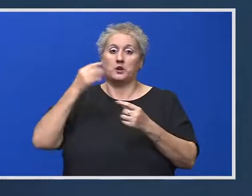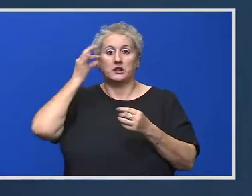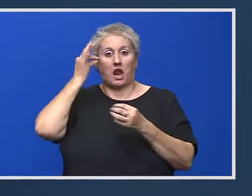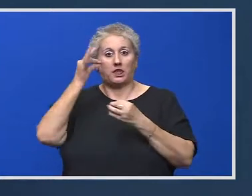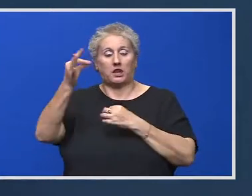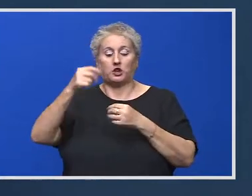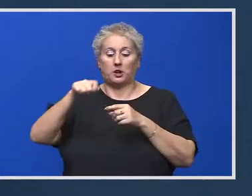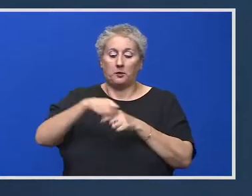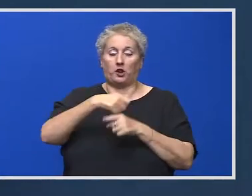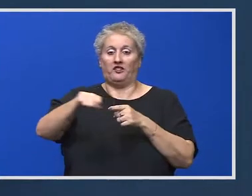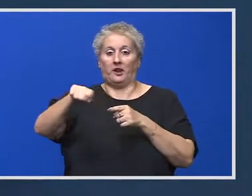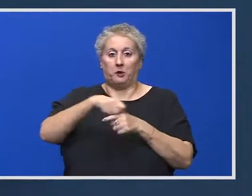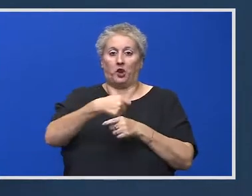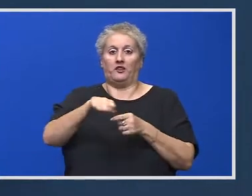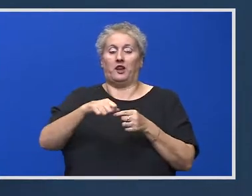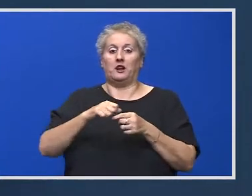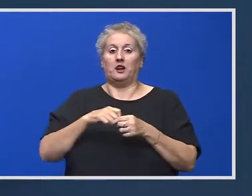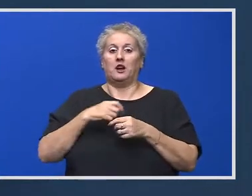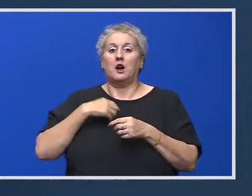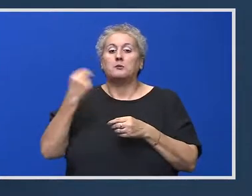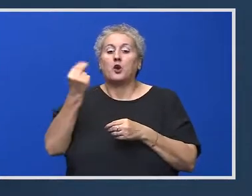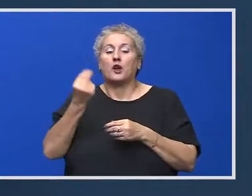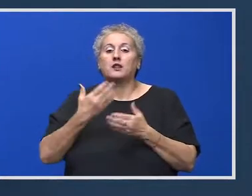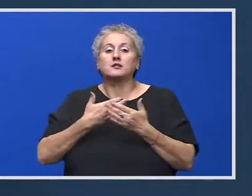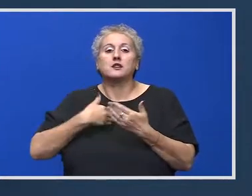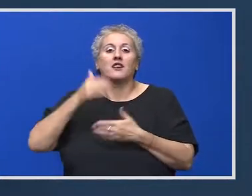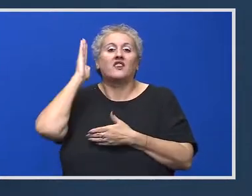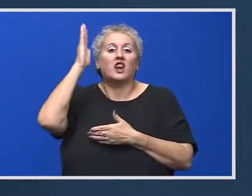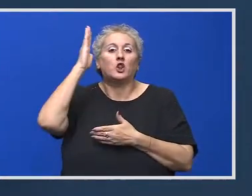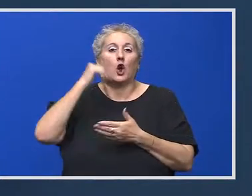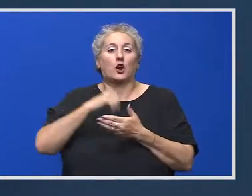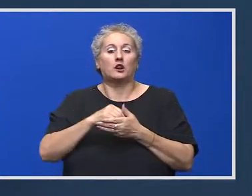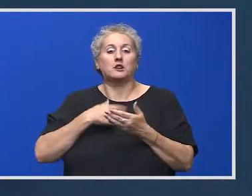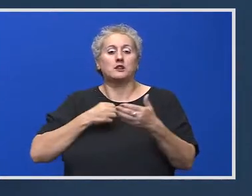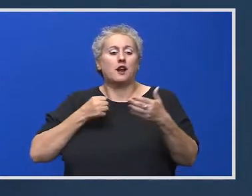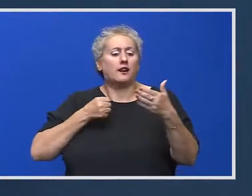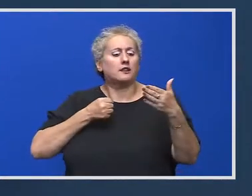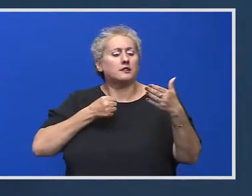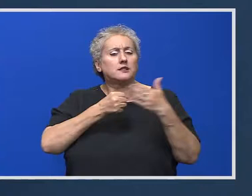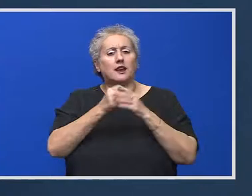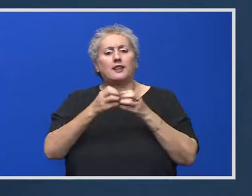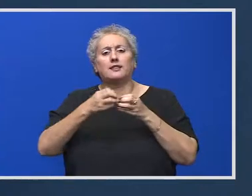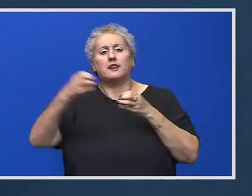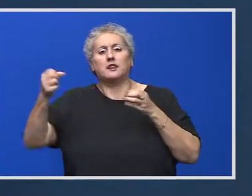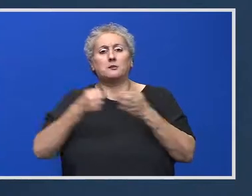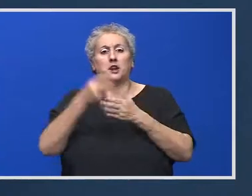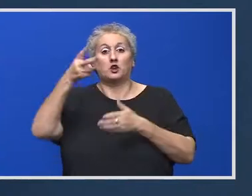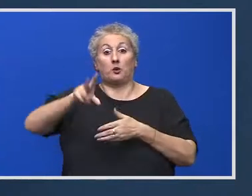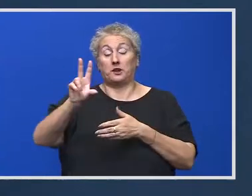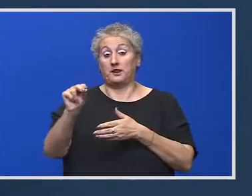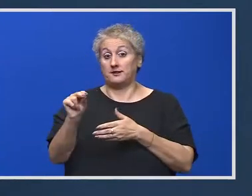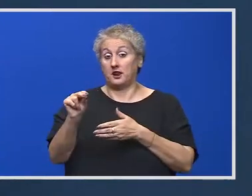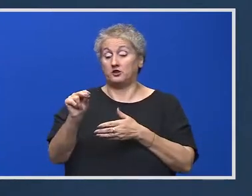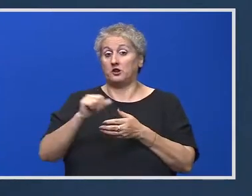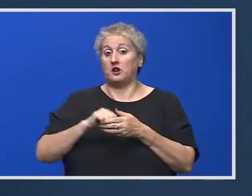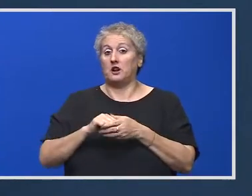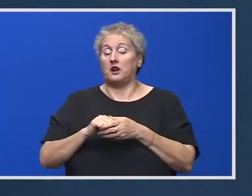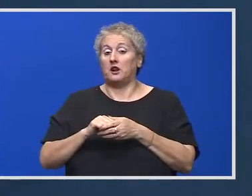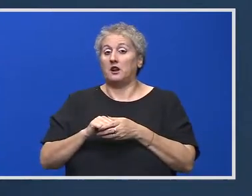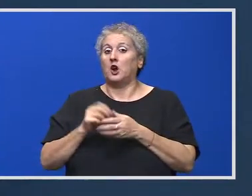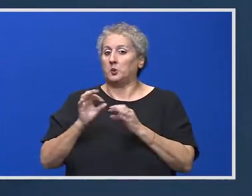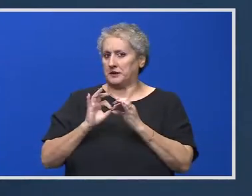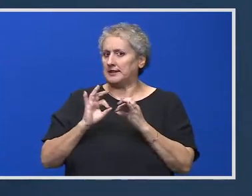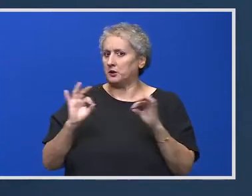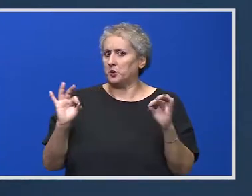educație. Vedem că acest proiect este unul pe viitor care are țin despre 2030. N-ar trebui să discutați inclusiv cu cei din opoziție?